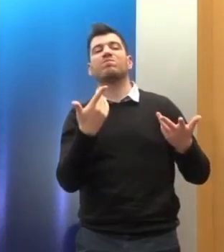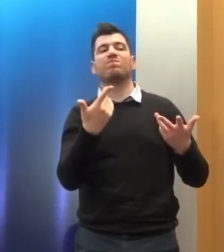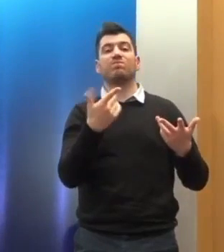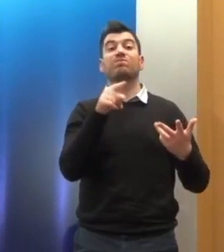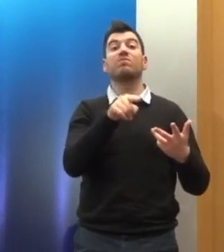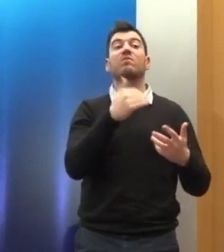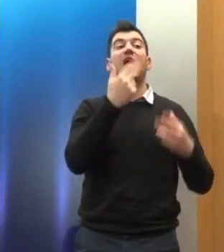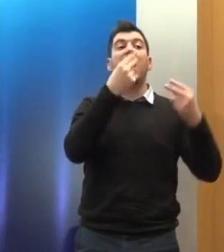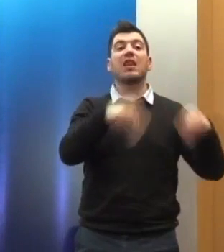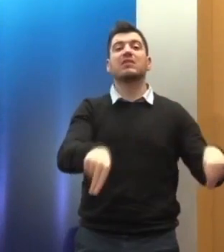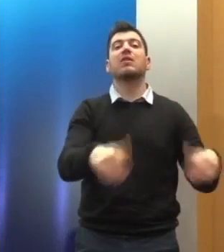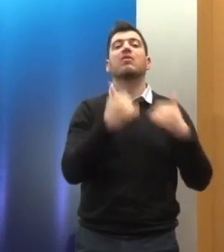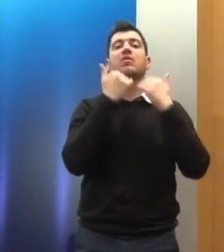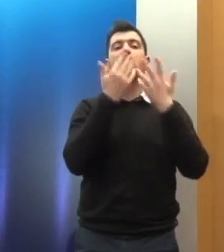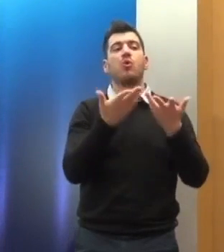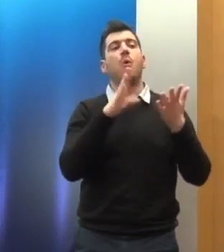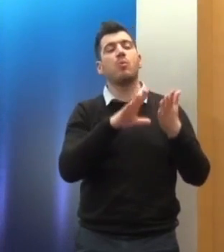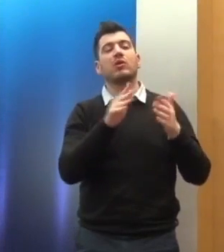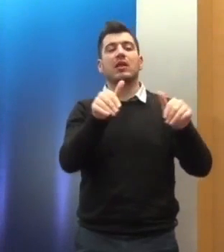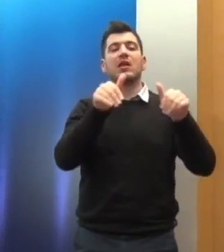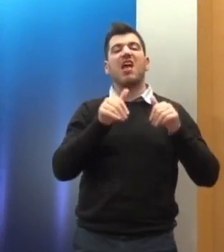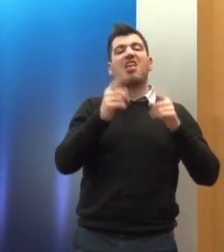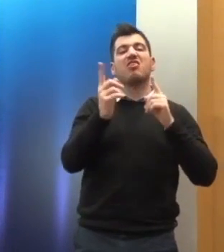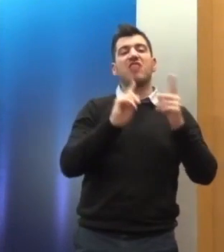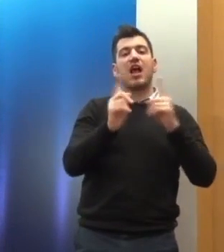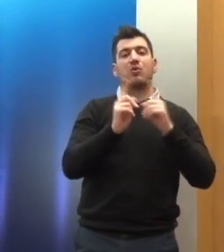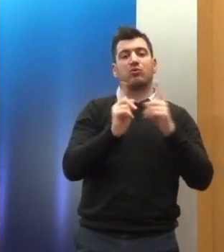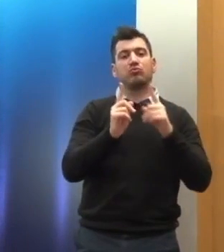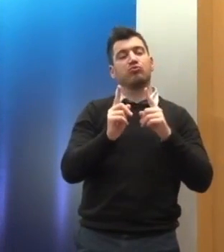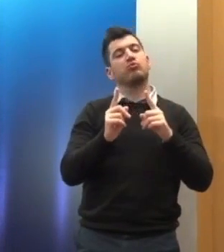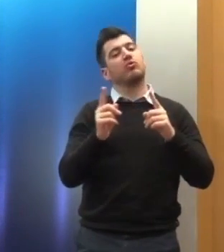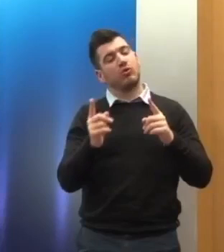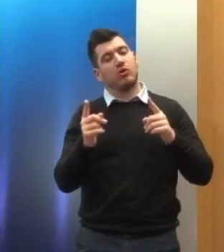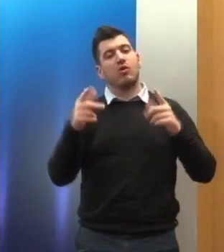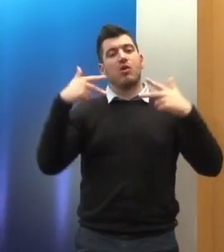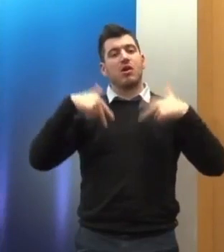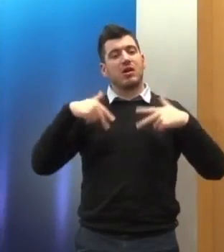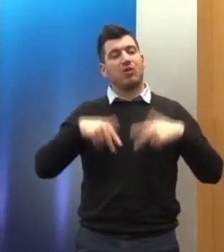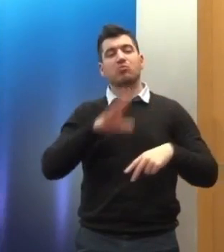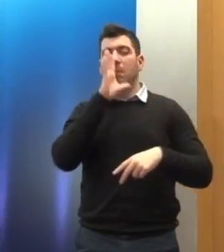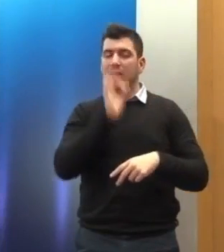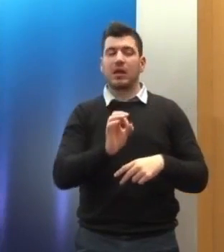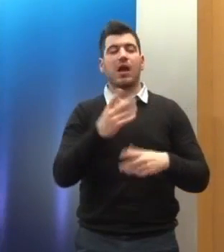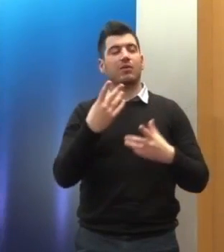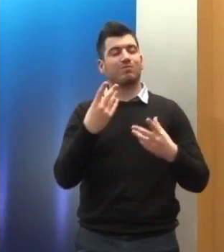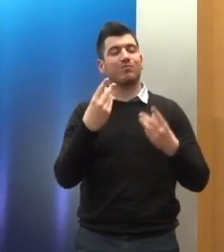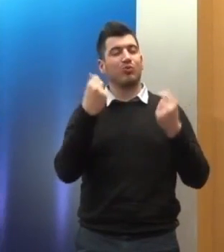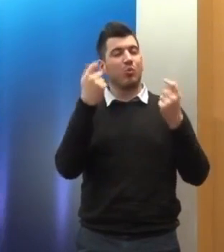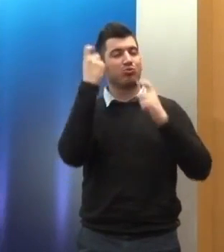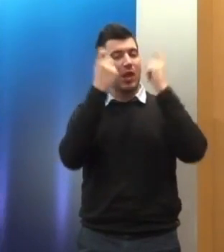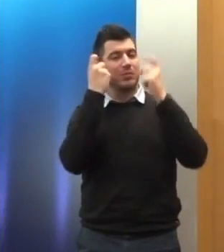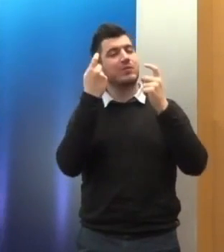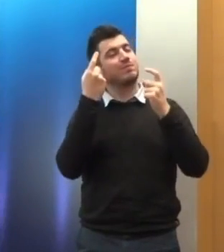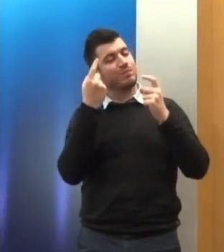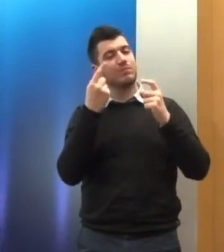Άλλη μια φορά να ευχαριστήσω τον Ικοσυμβούλιο του κράτους για αυτή την κατανόηση την οποία επιδικίνει και την οποία νομίζω ότι είναι υποφελής για όλους.